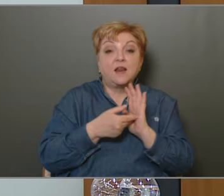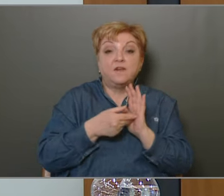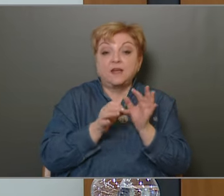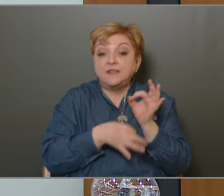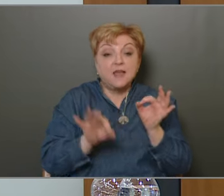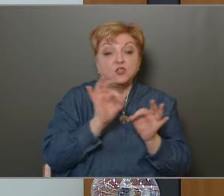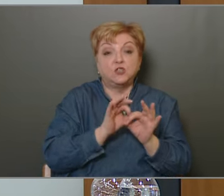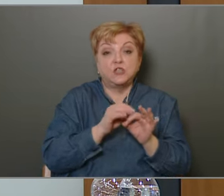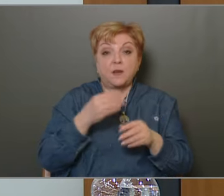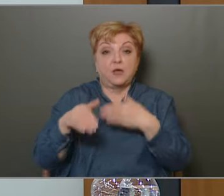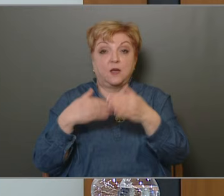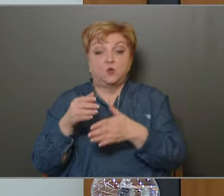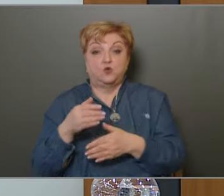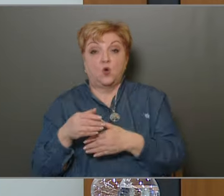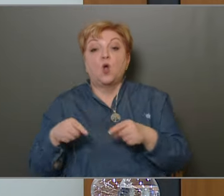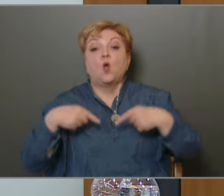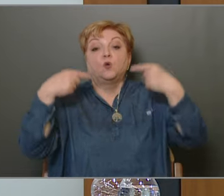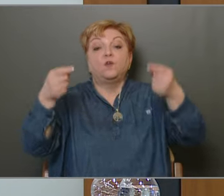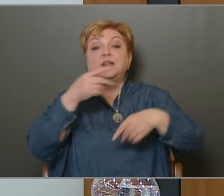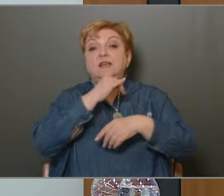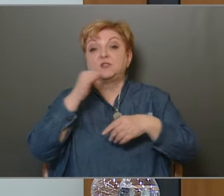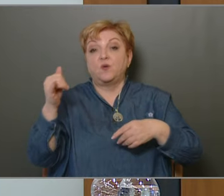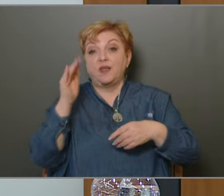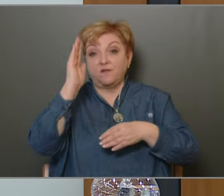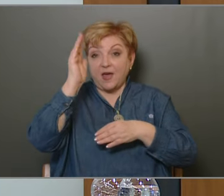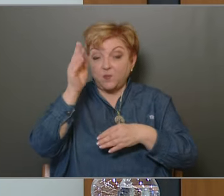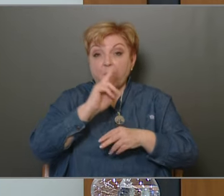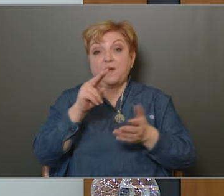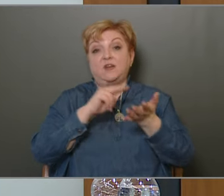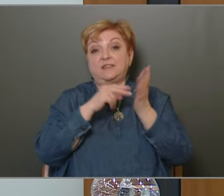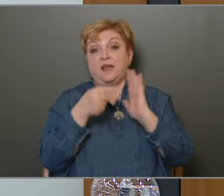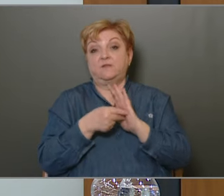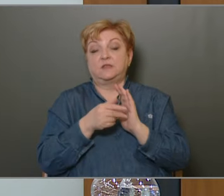nem került sor, ezek a következő években be vannak-e tervezve.